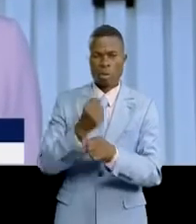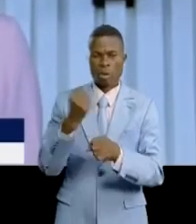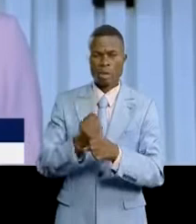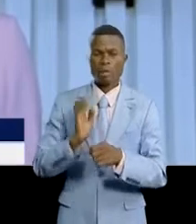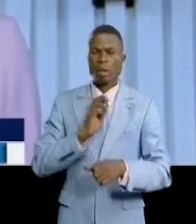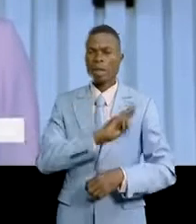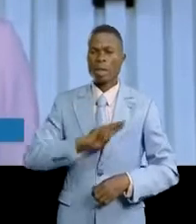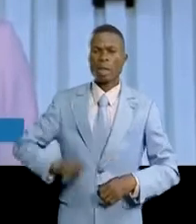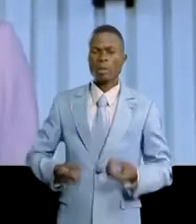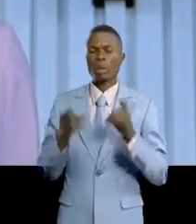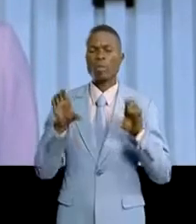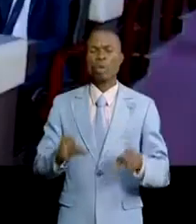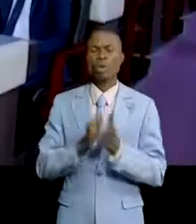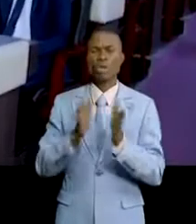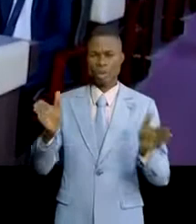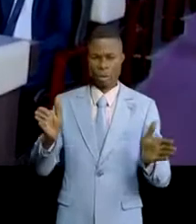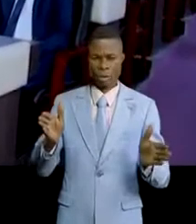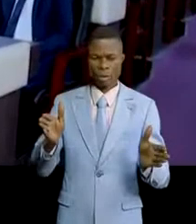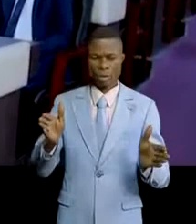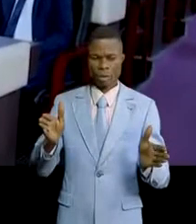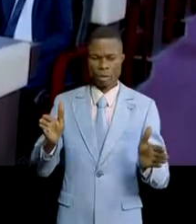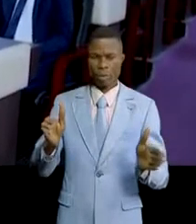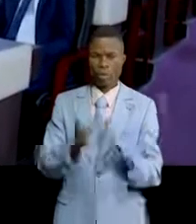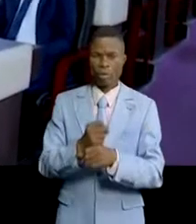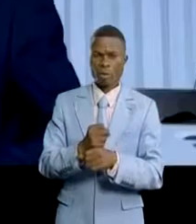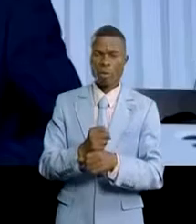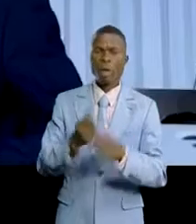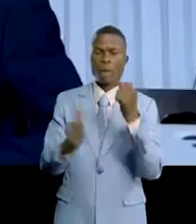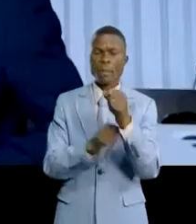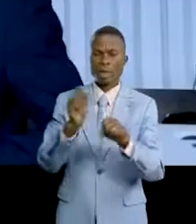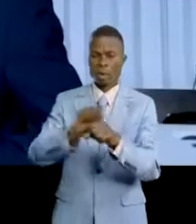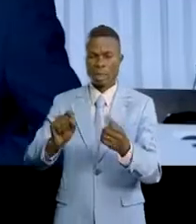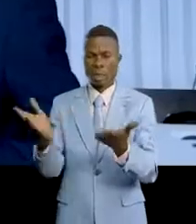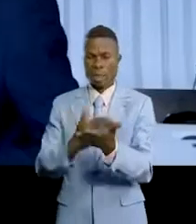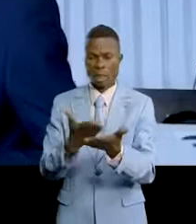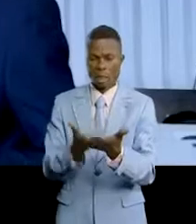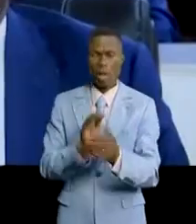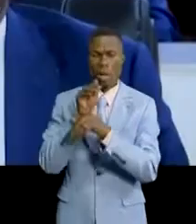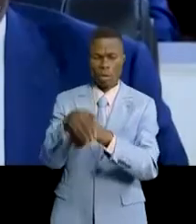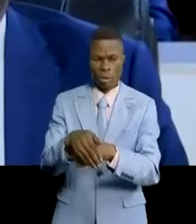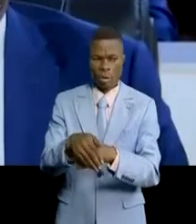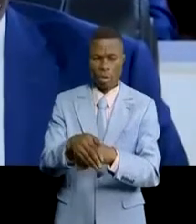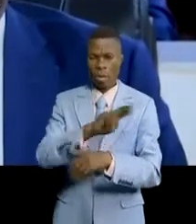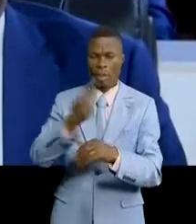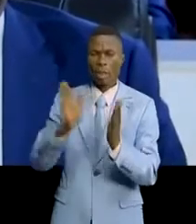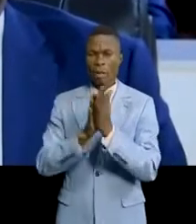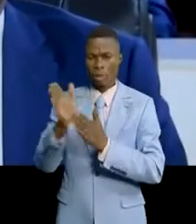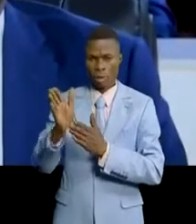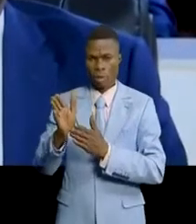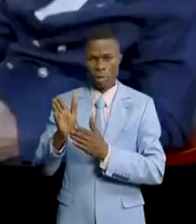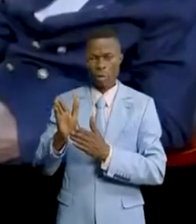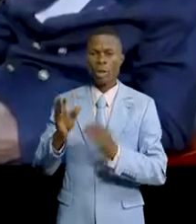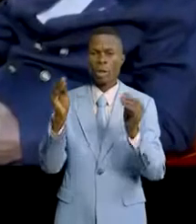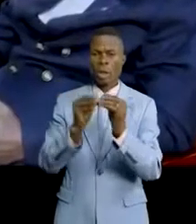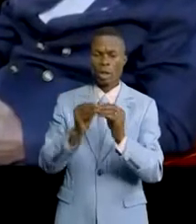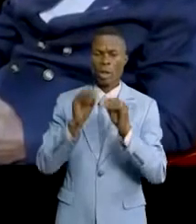démocratique du Congo En amont le salon littéraire NGONG avait pris part en 2015 à la table ronde